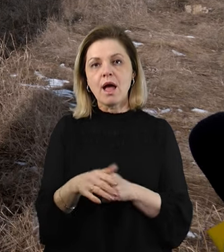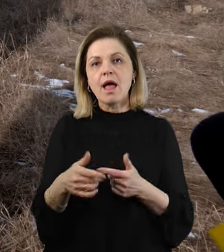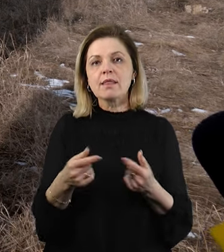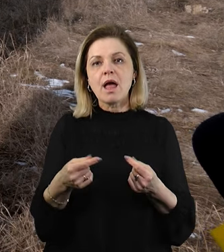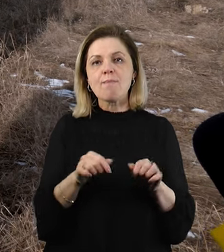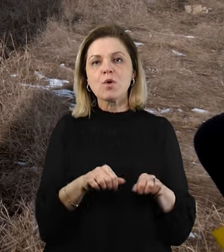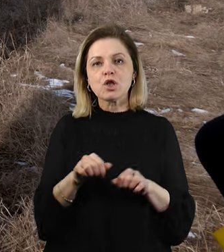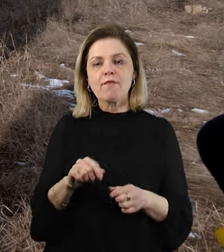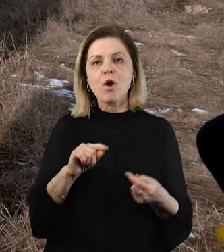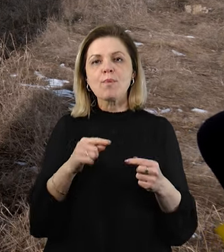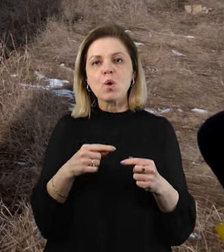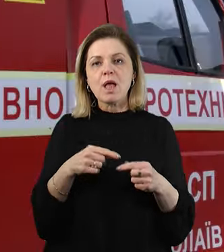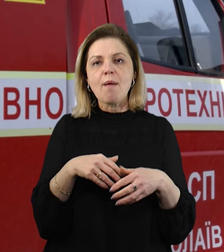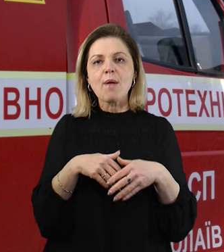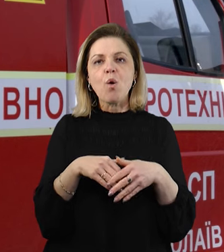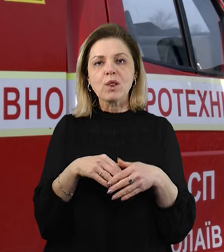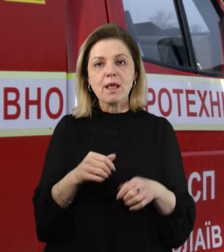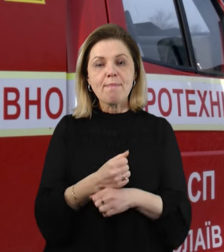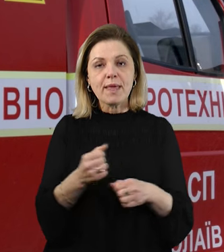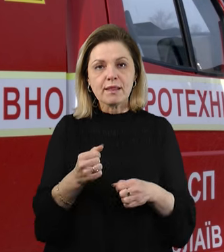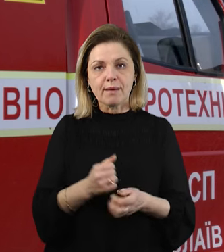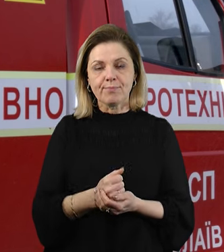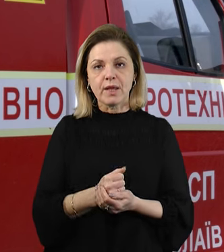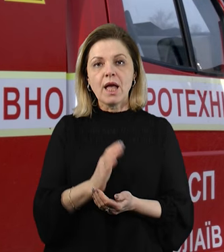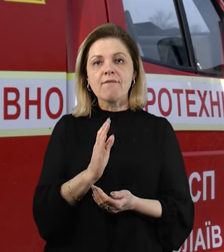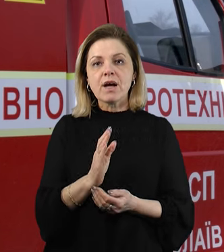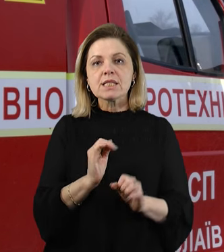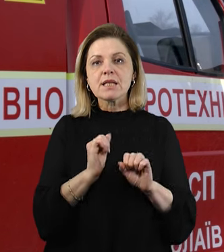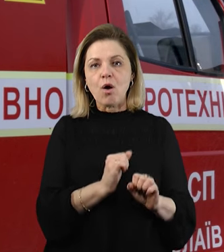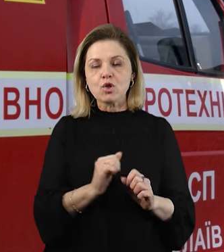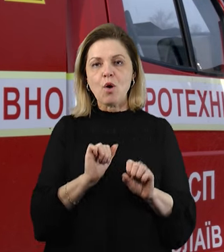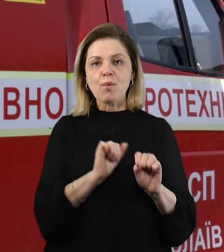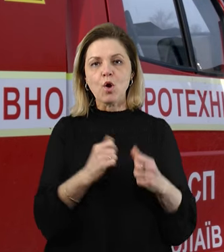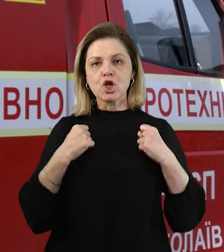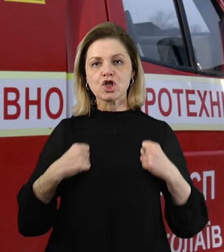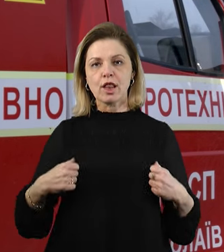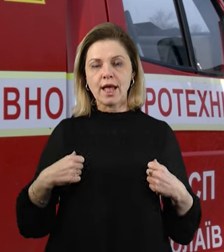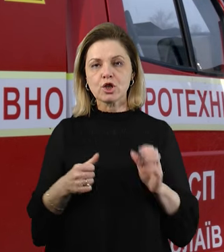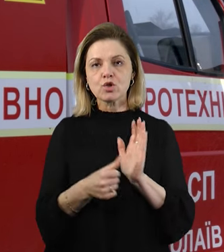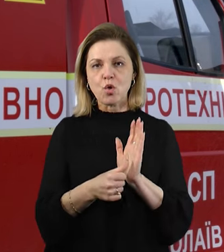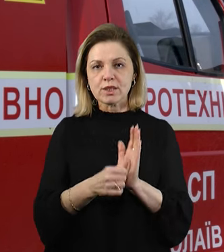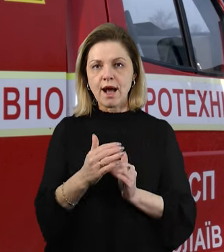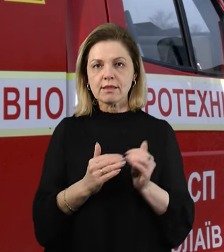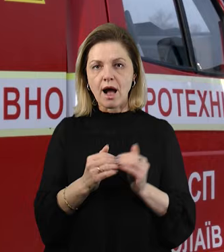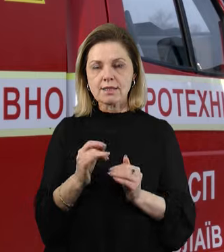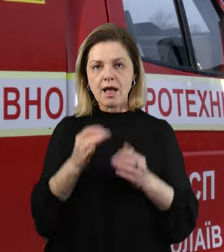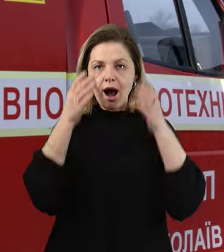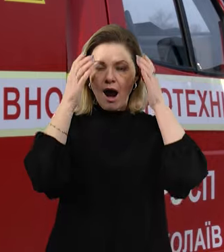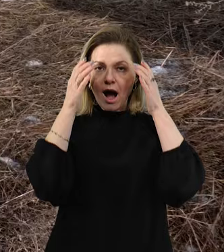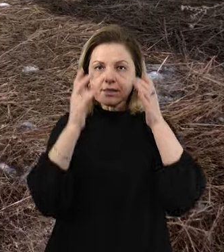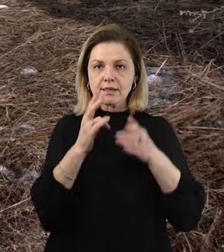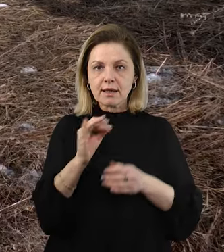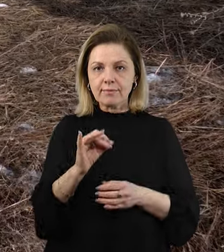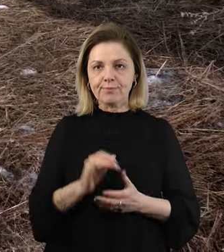протипіхотні міни. Засобів захисту у нас бронежилети шостого класу, каски тактичні